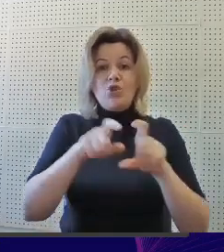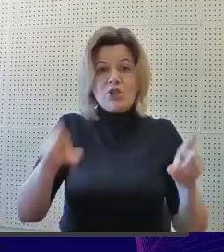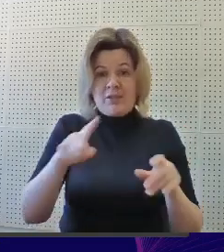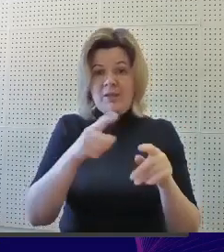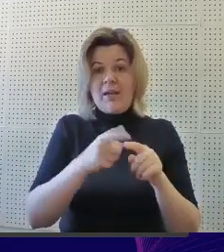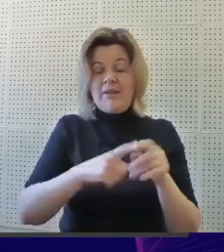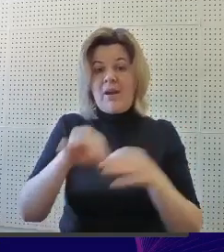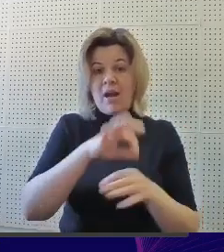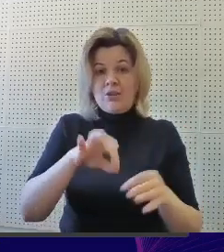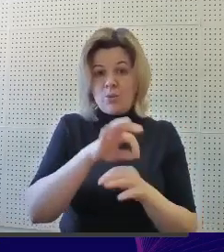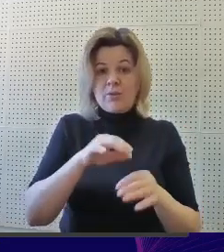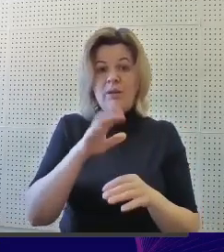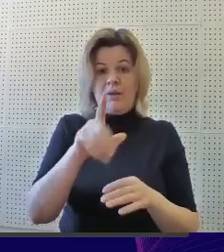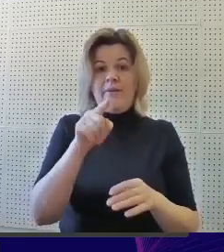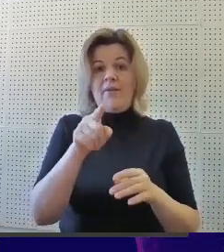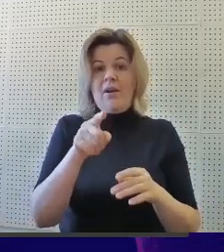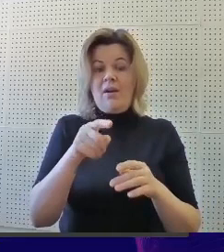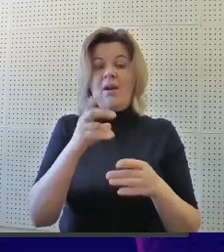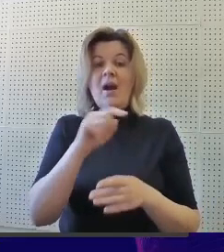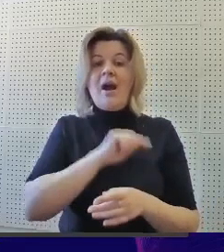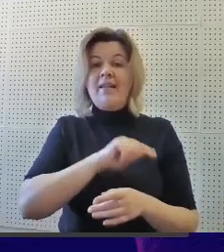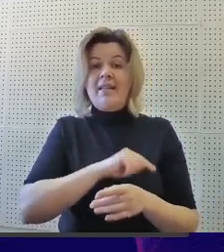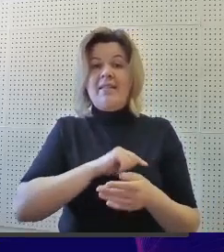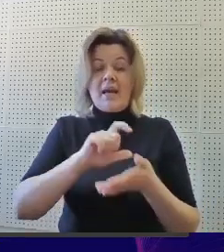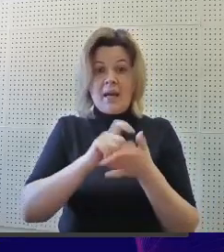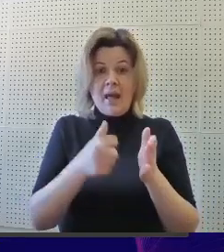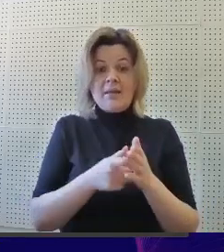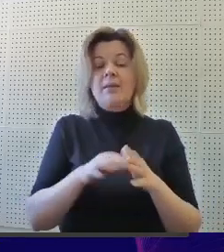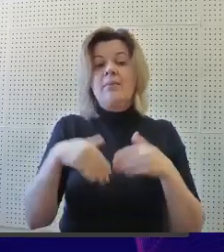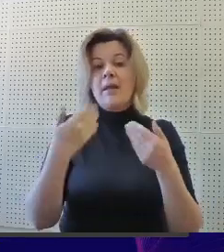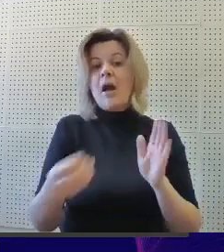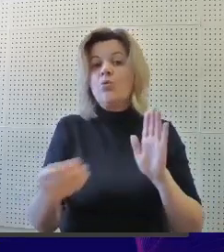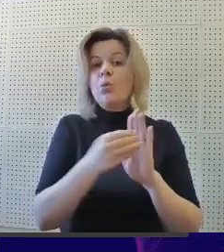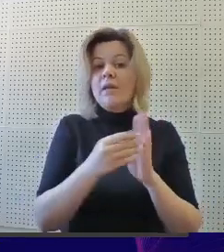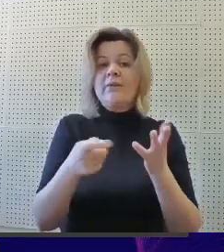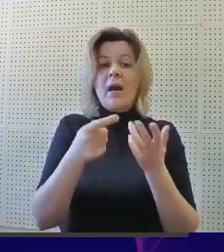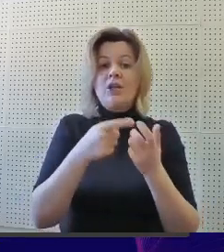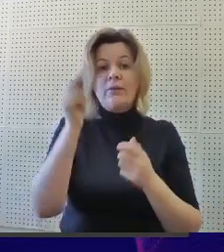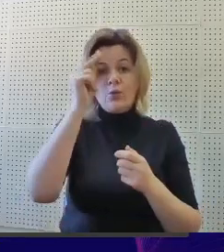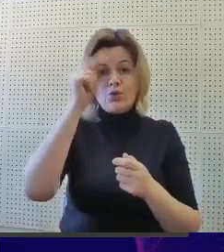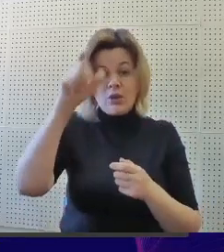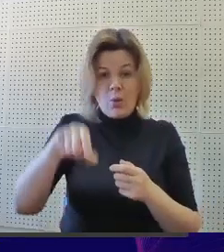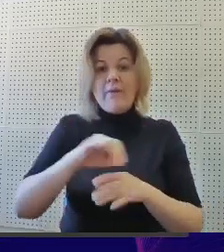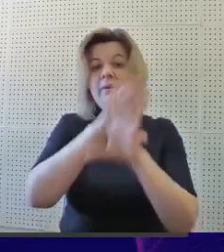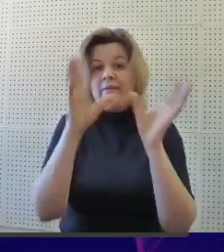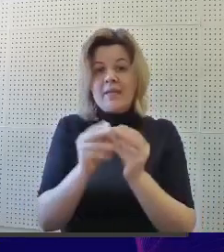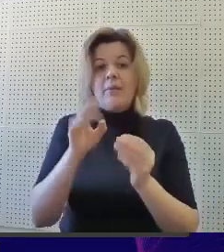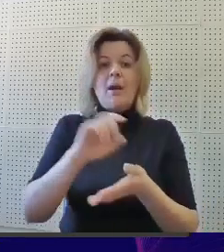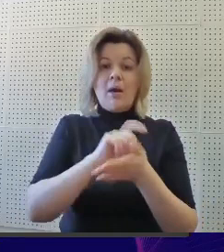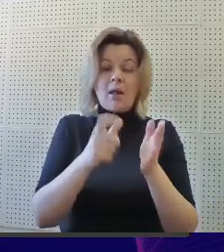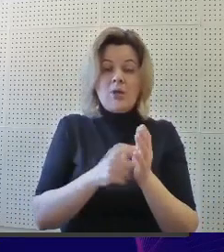Разработчики конструктора в части характеристики класса предлагают указывать количество учеников в целом по